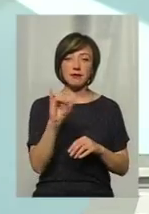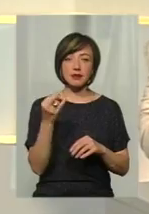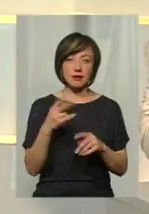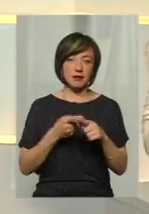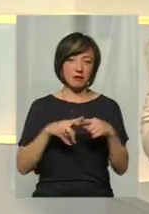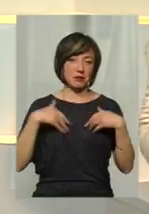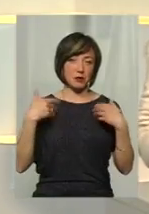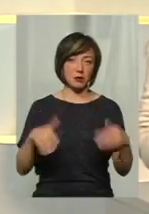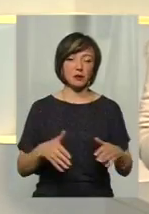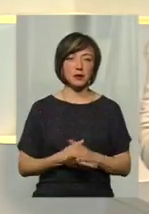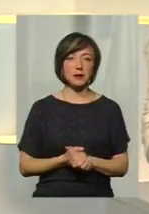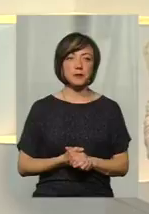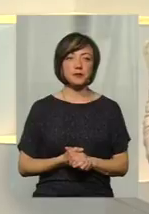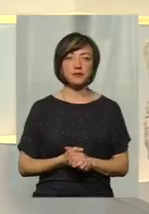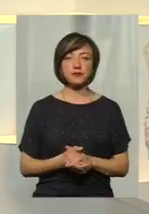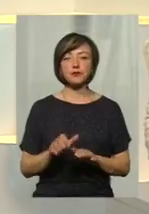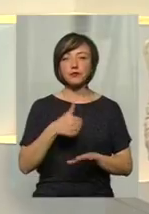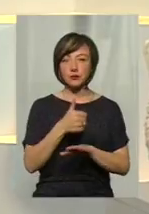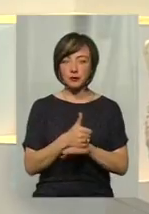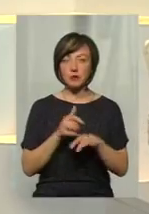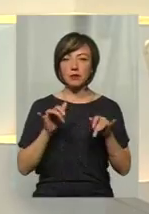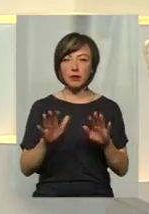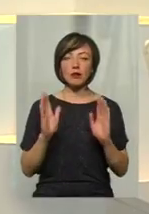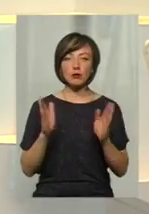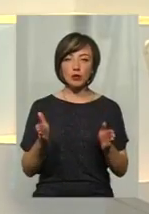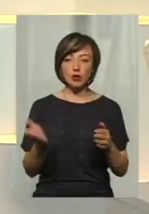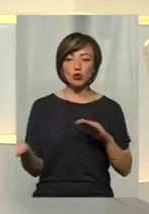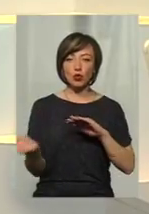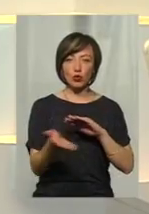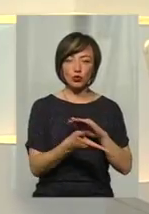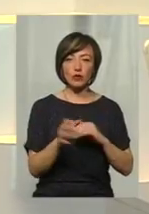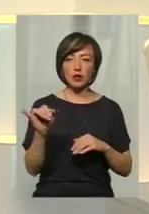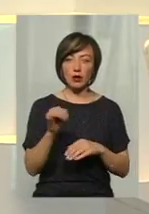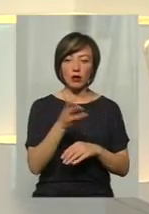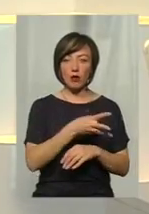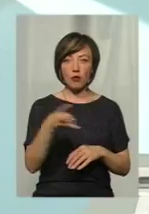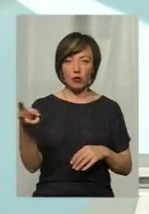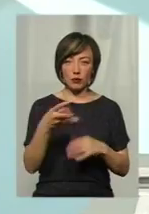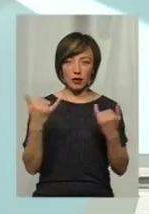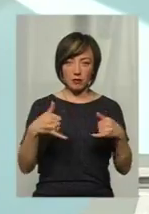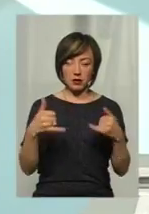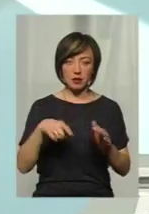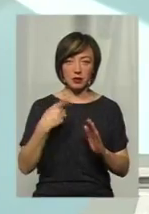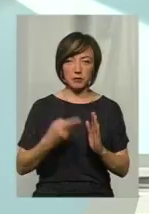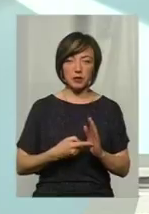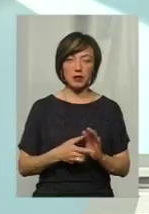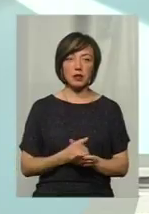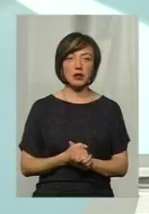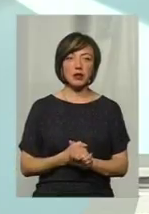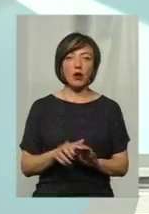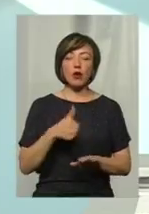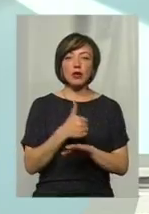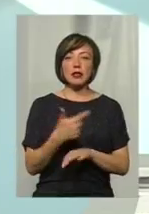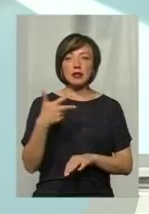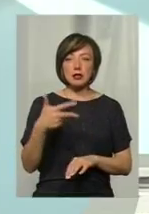Чи правильно я зрозуміла, що основними заходами все ж таки буде скошування і обробка гербіцидами? Ну, основні три